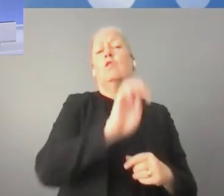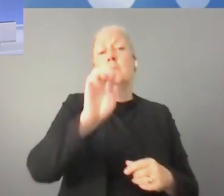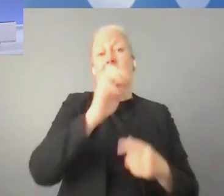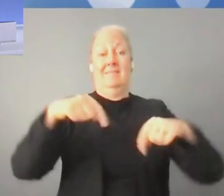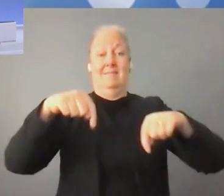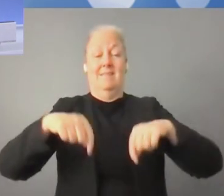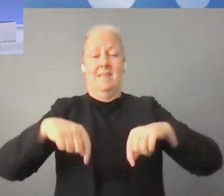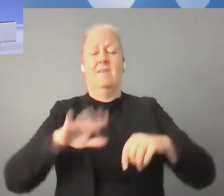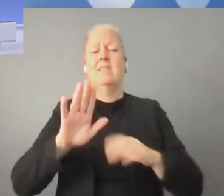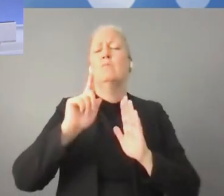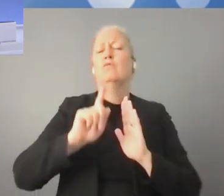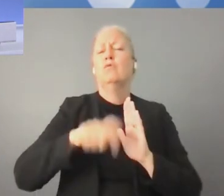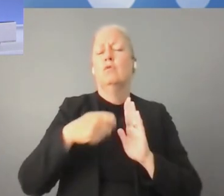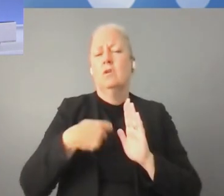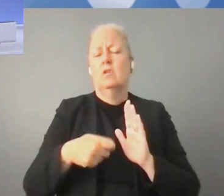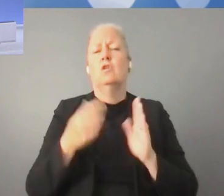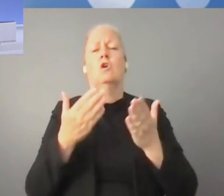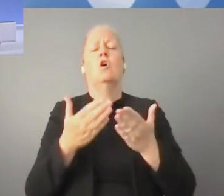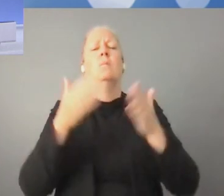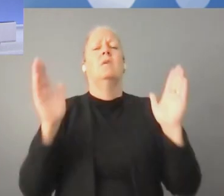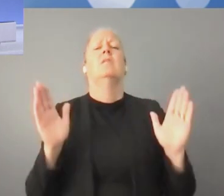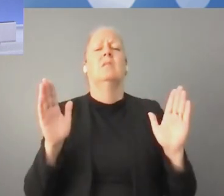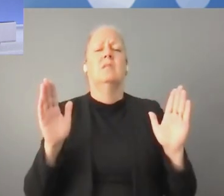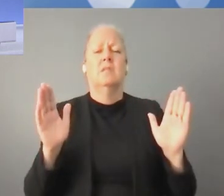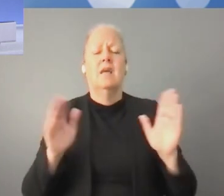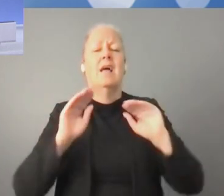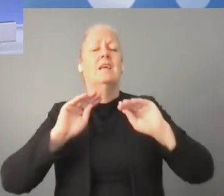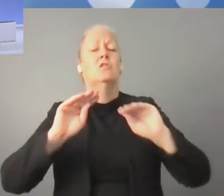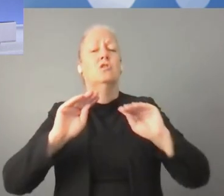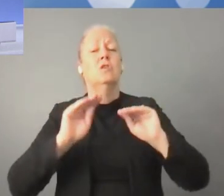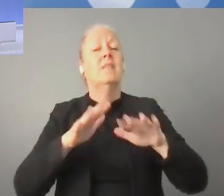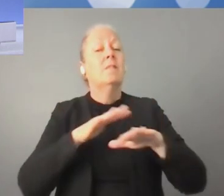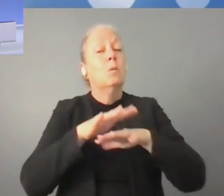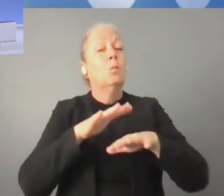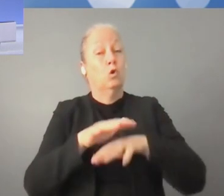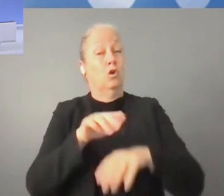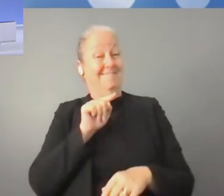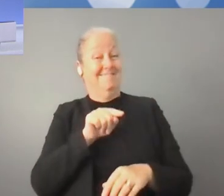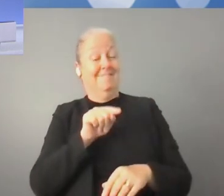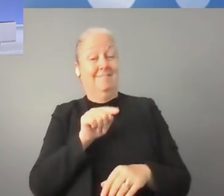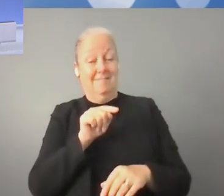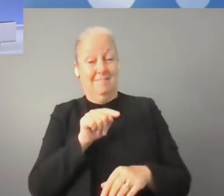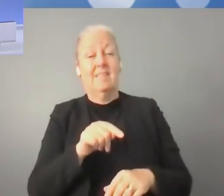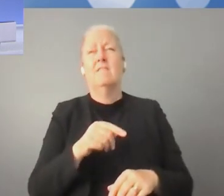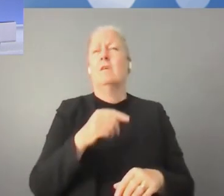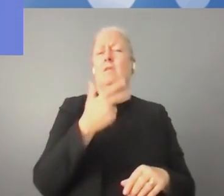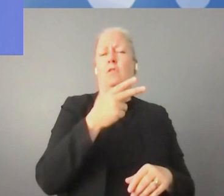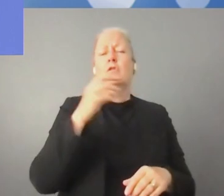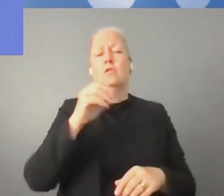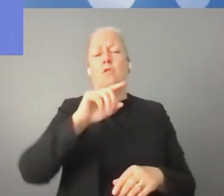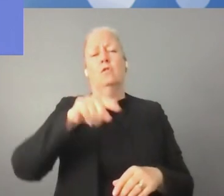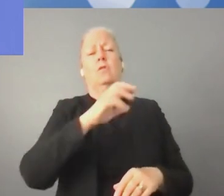مجال إدراج أكبر مشروع أوروبي نسميه Open